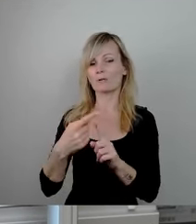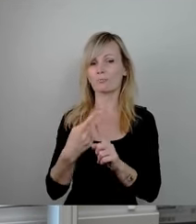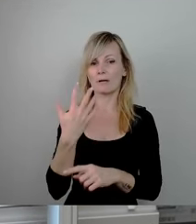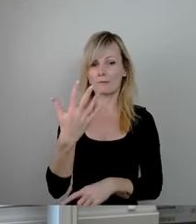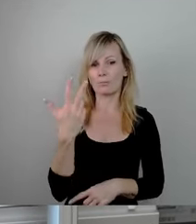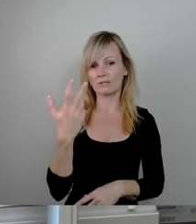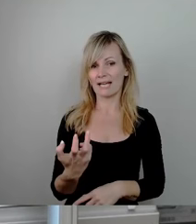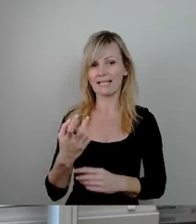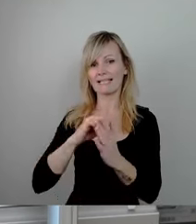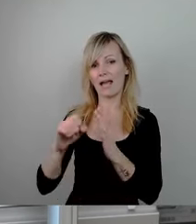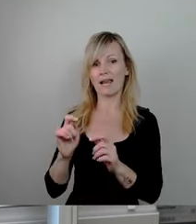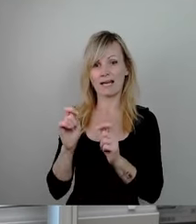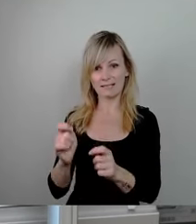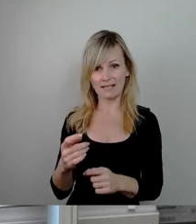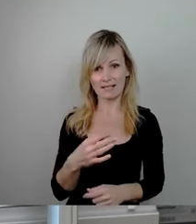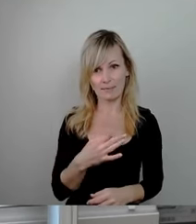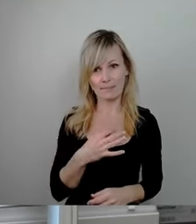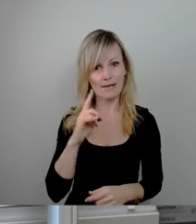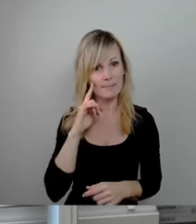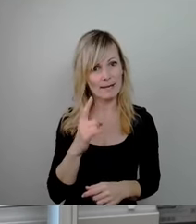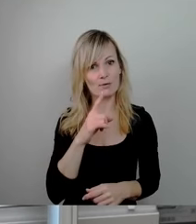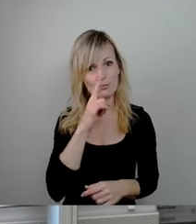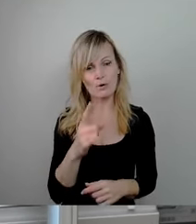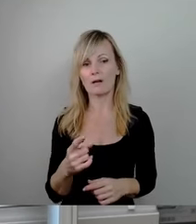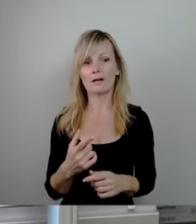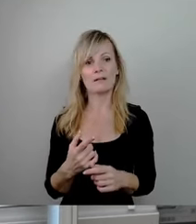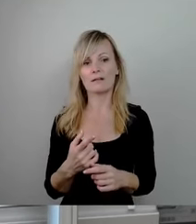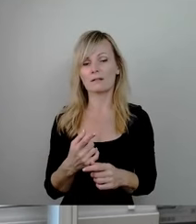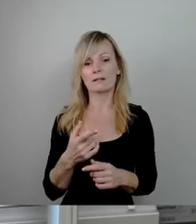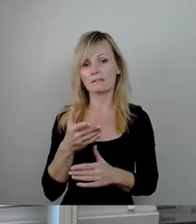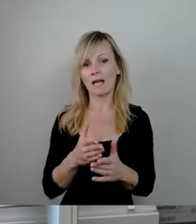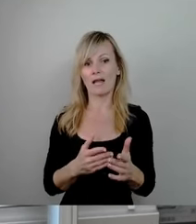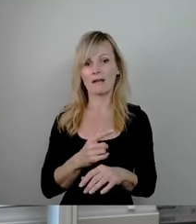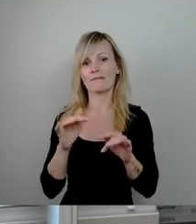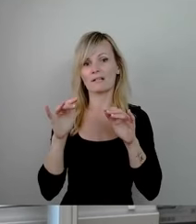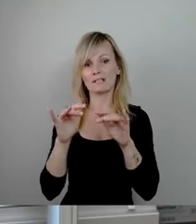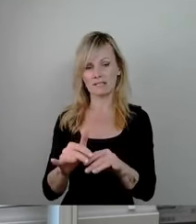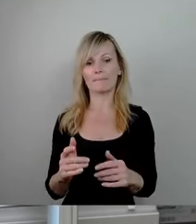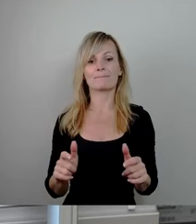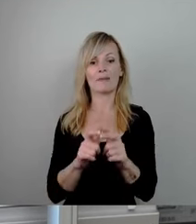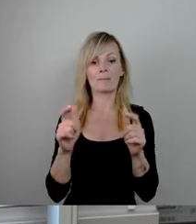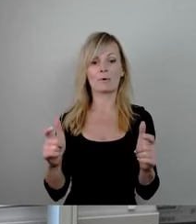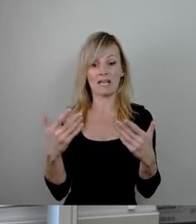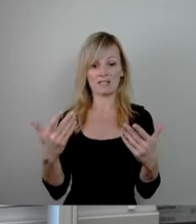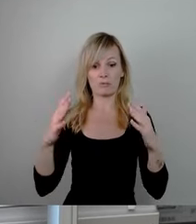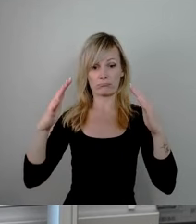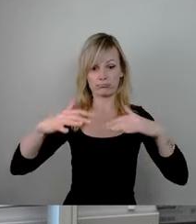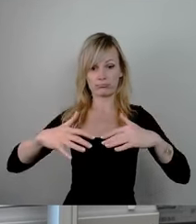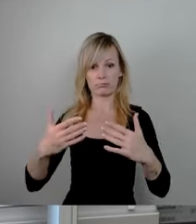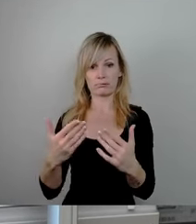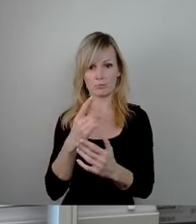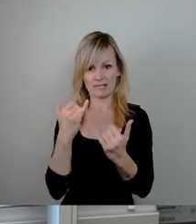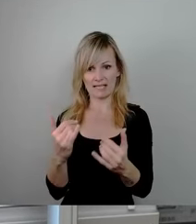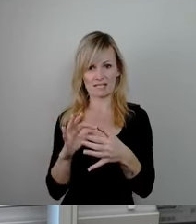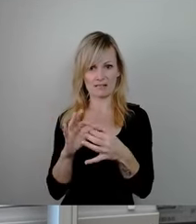Eilantrag, ist meines Erachtens nur temporär wirksam, nämlich solange, wie die Brücke noch in einem gegenwärtigen abgestürzten Zustand sich befindet.